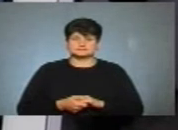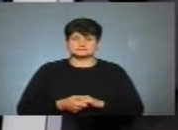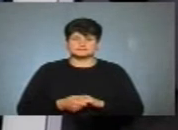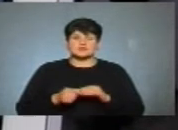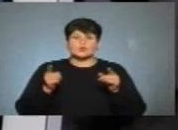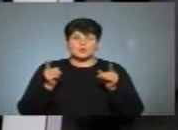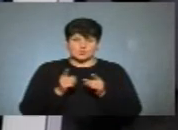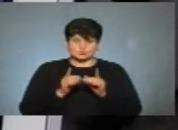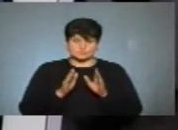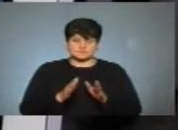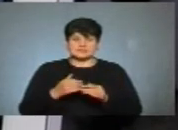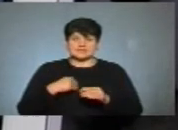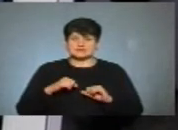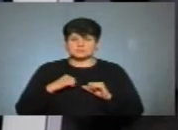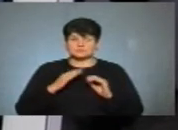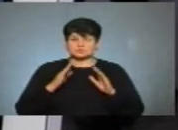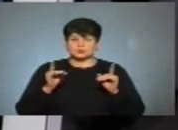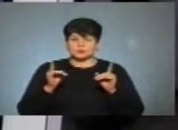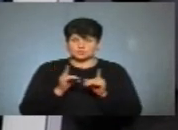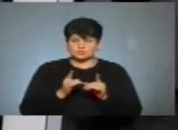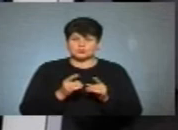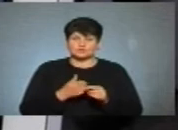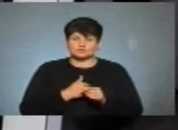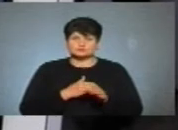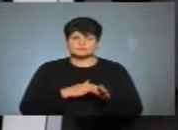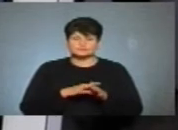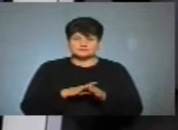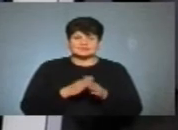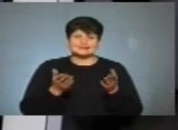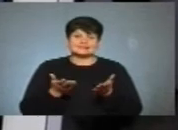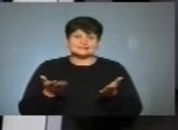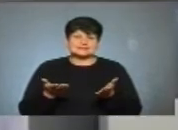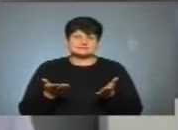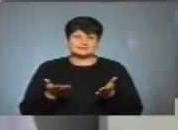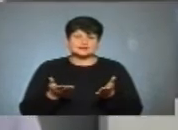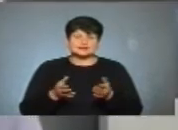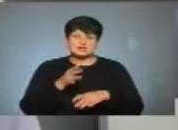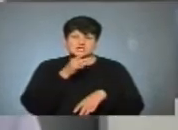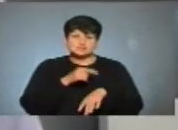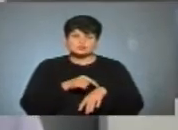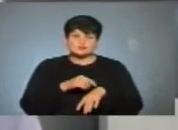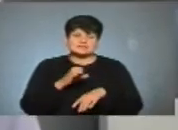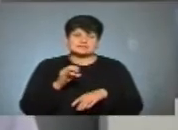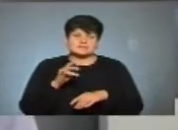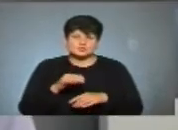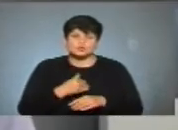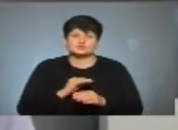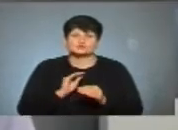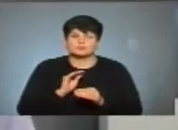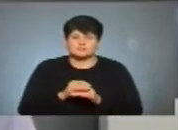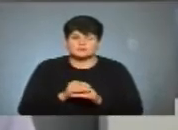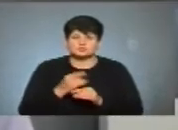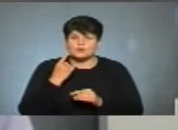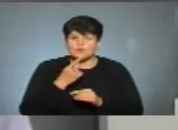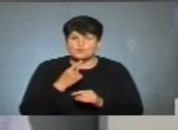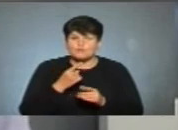Коротко, насправді, я намагаюся бути коротким, хочу, щоб дотримувався якийсь часовий ценс. Хочу додати, що тут мова